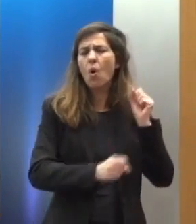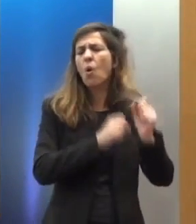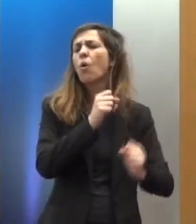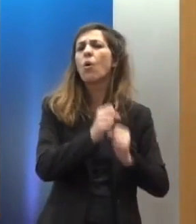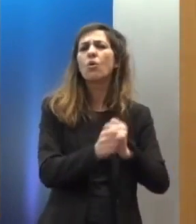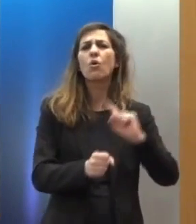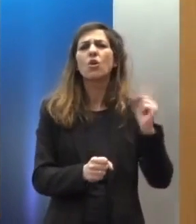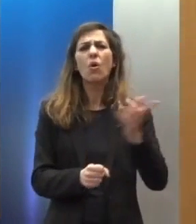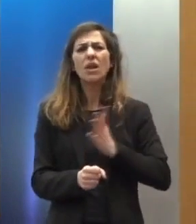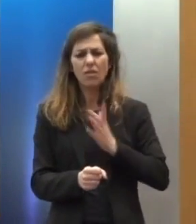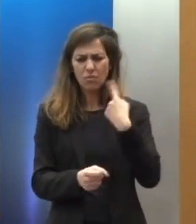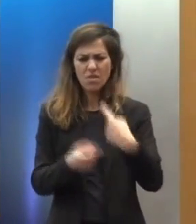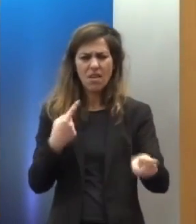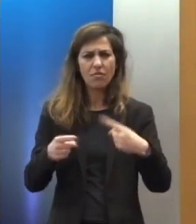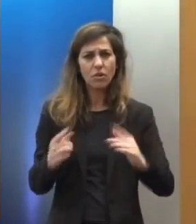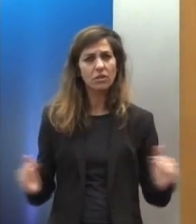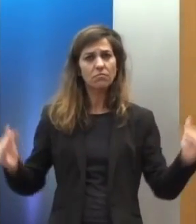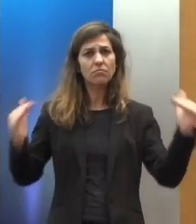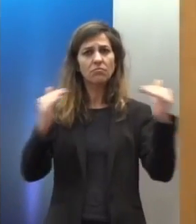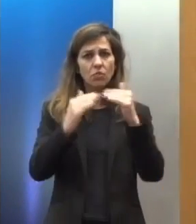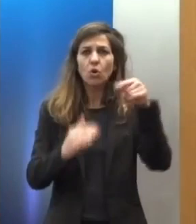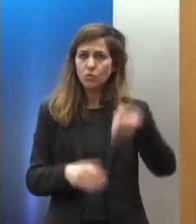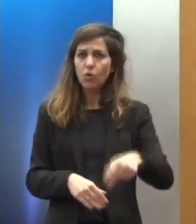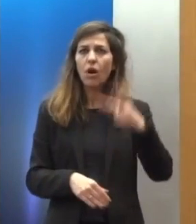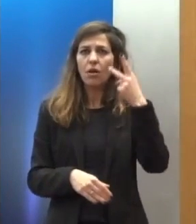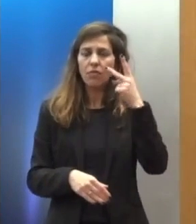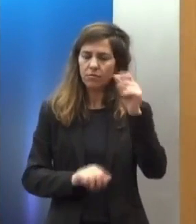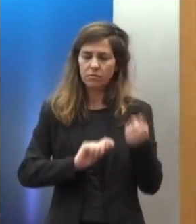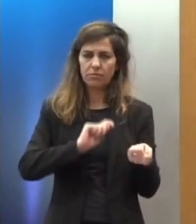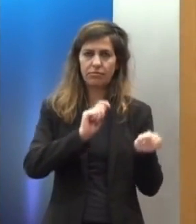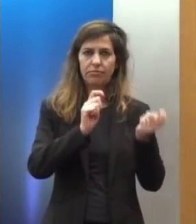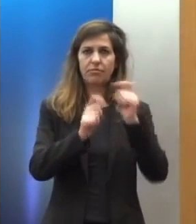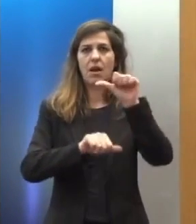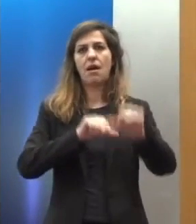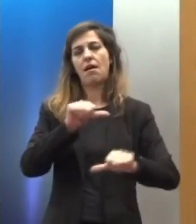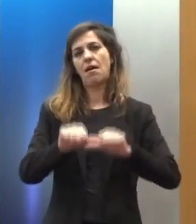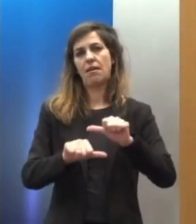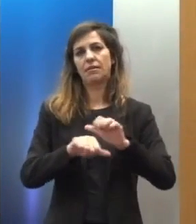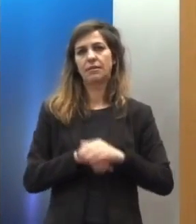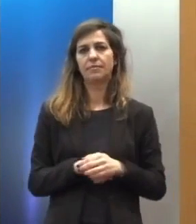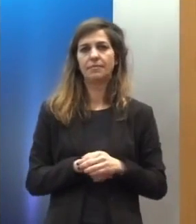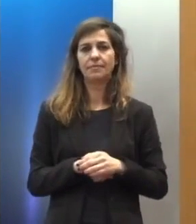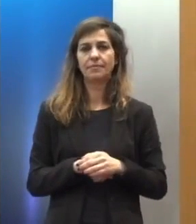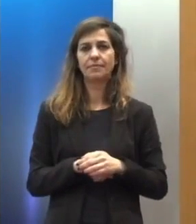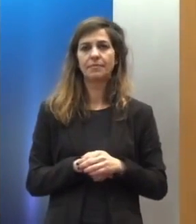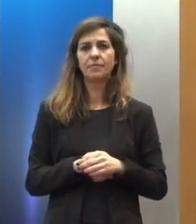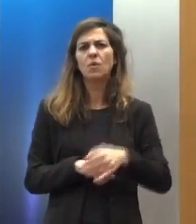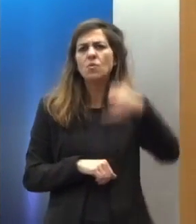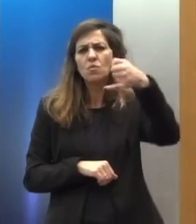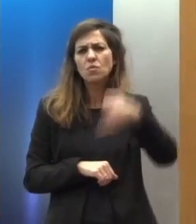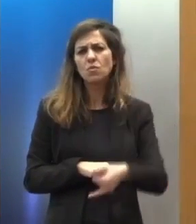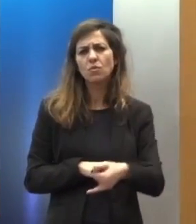κάθε είδους διαφορετικού, τίθενται ως ερώτημα πέραν του αυτονόητου. Επί της ουσίας,